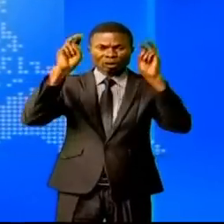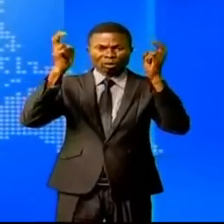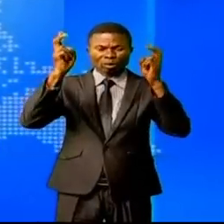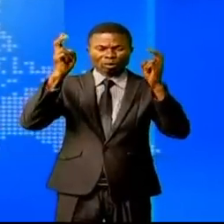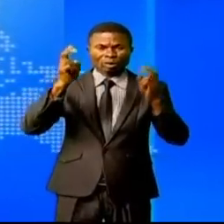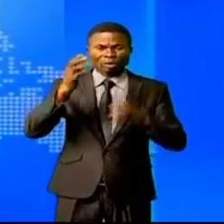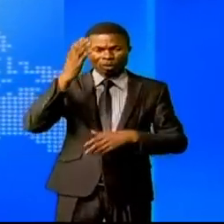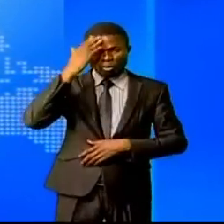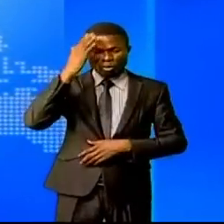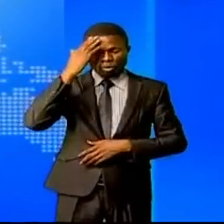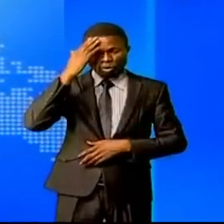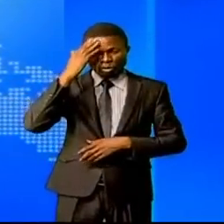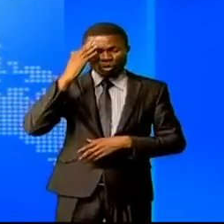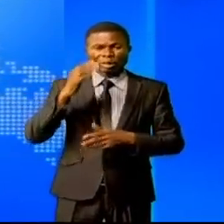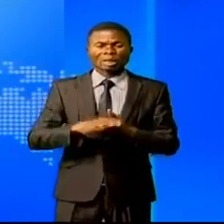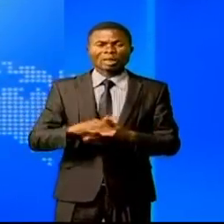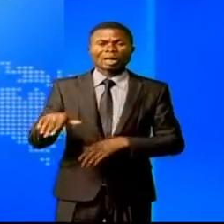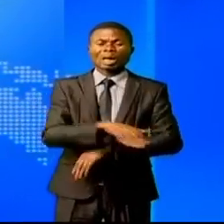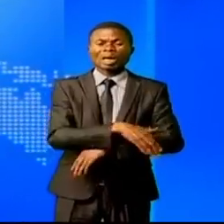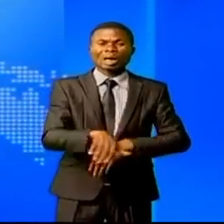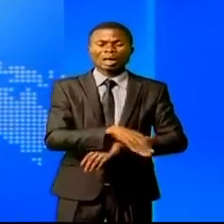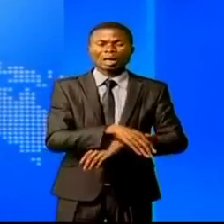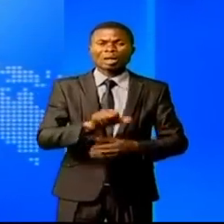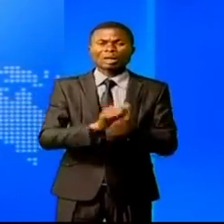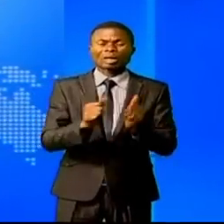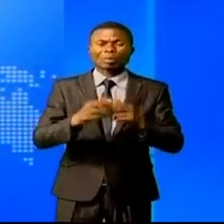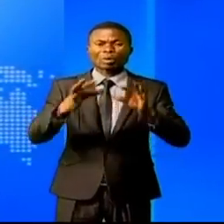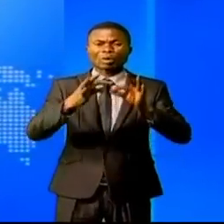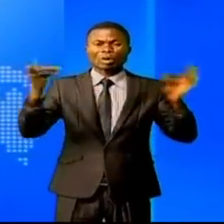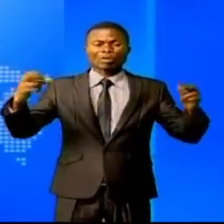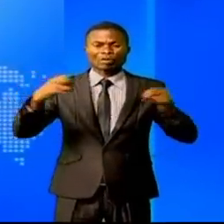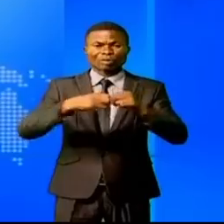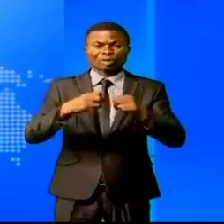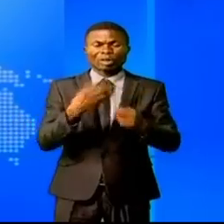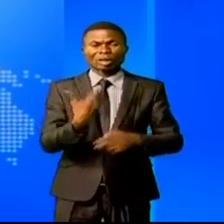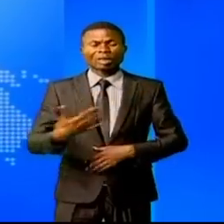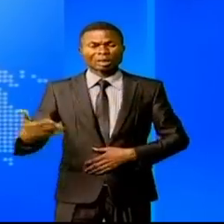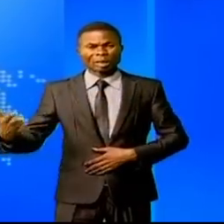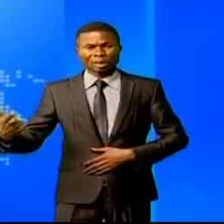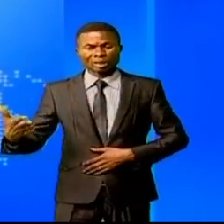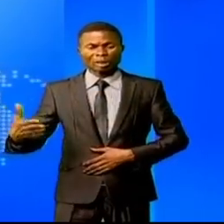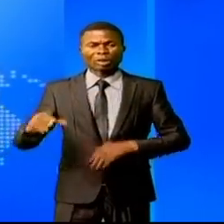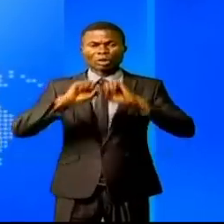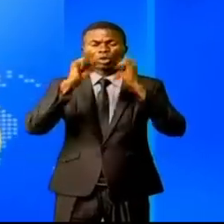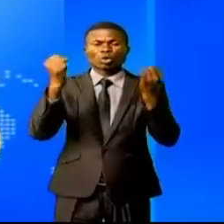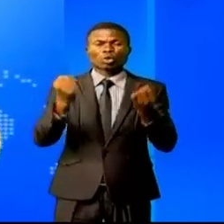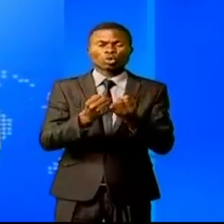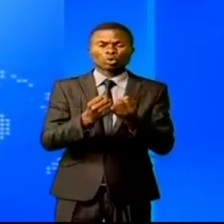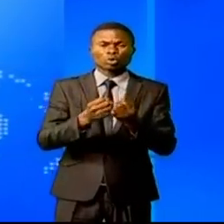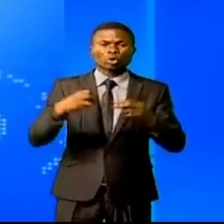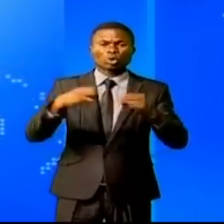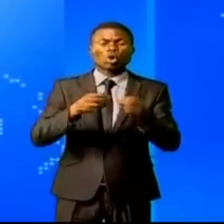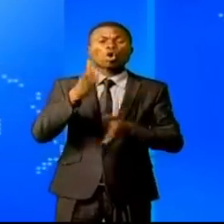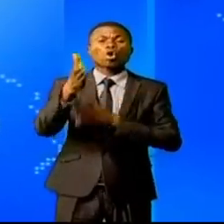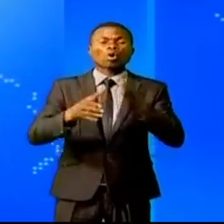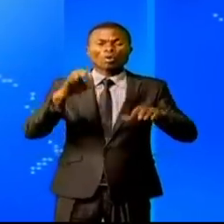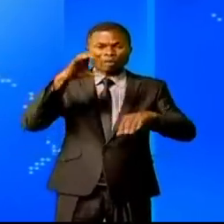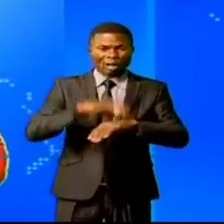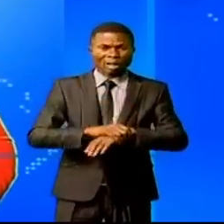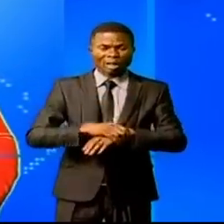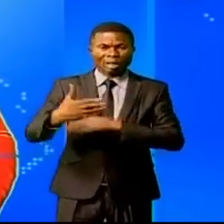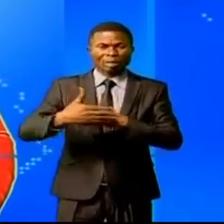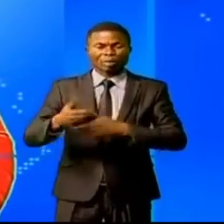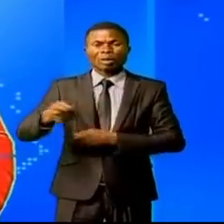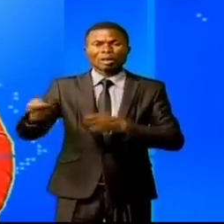découverte spectaculaire en guériguerie des câbles électriques et autres matériels de la SNEL volés ont été découverts non loin du